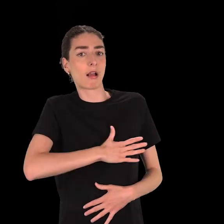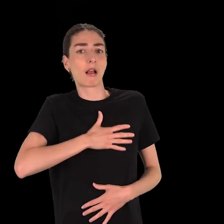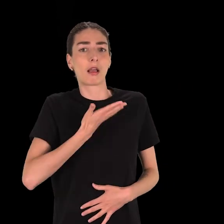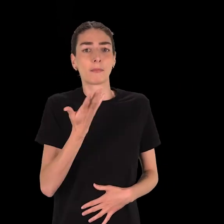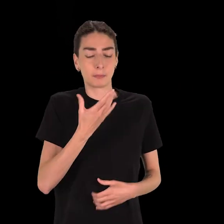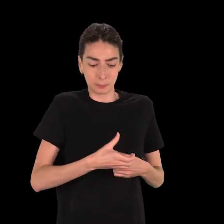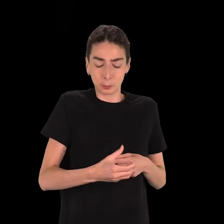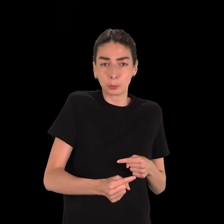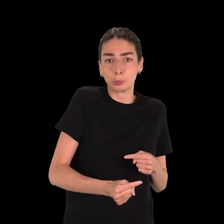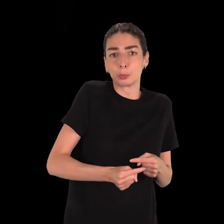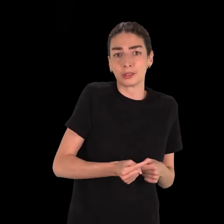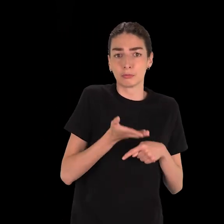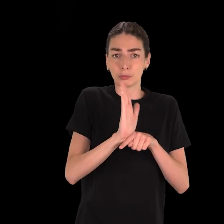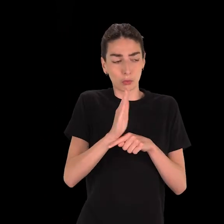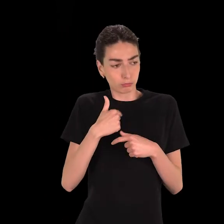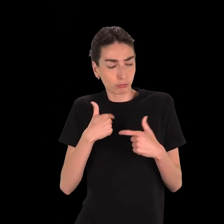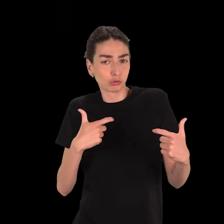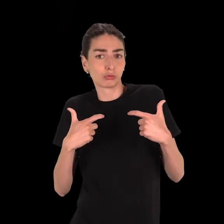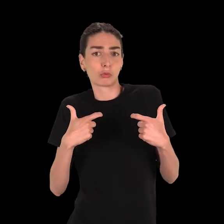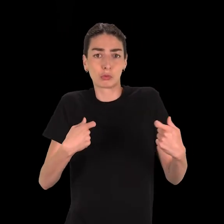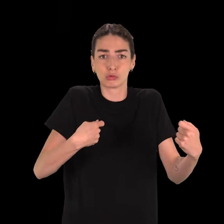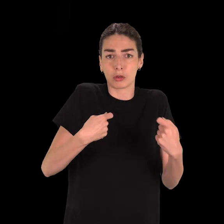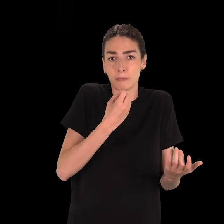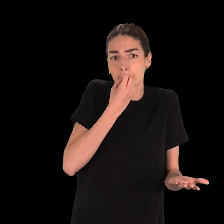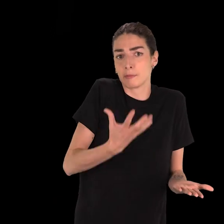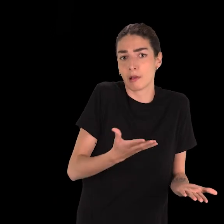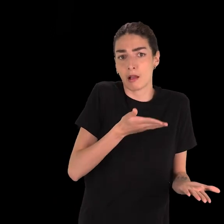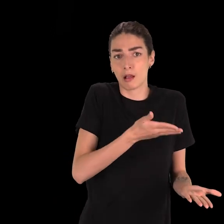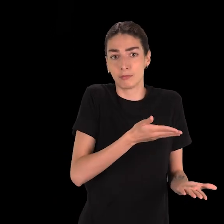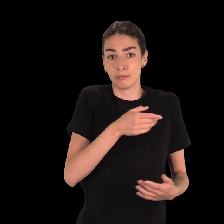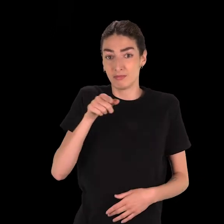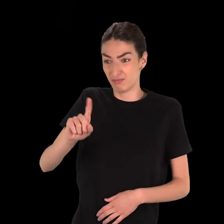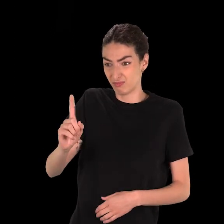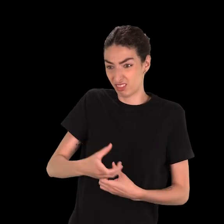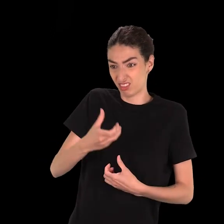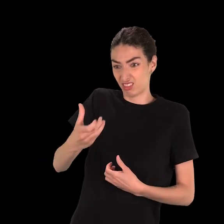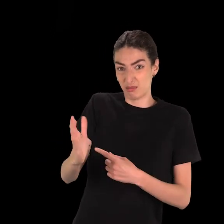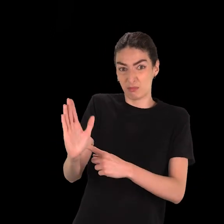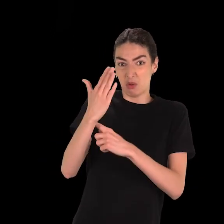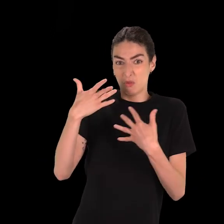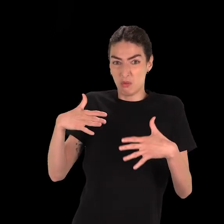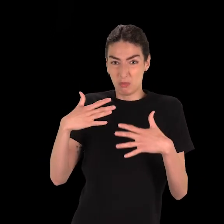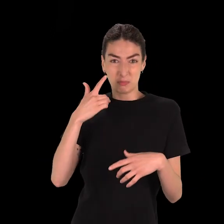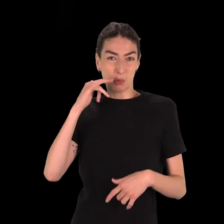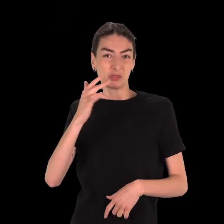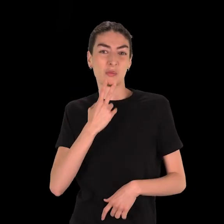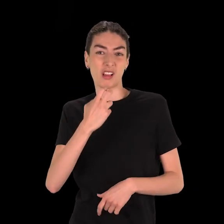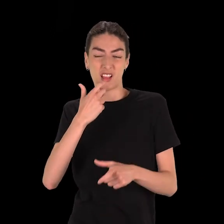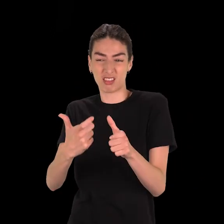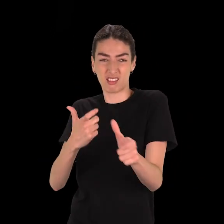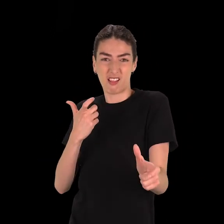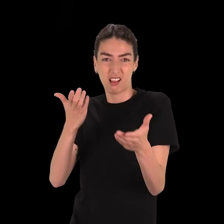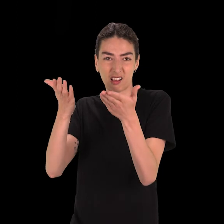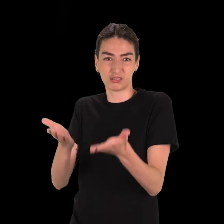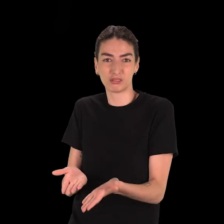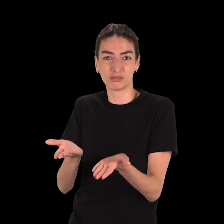esthétique romain, qui privilégie les petites tailles, synonyme de tempérance et de maîtrise de soi. Ici, la nudité sert à montrer un personnage en